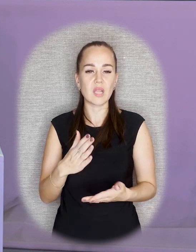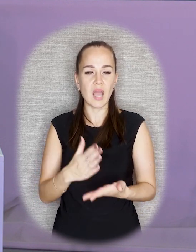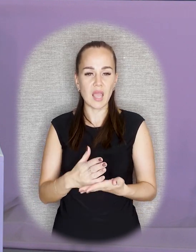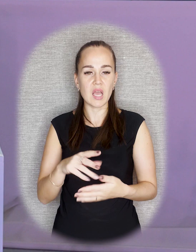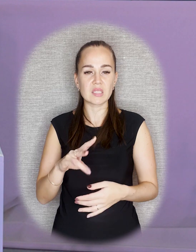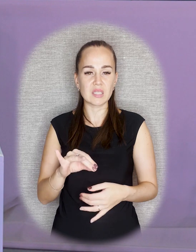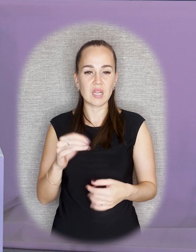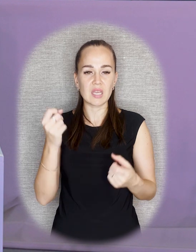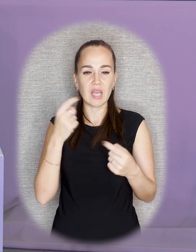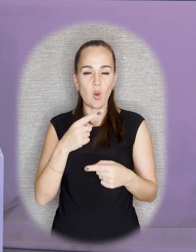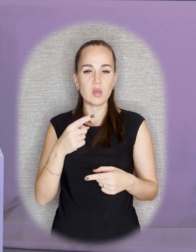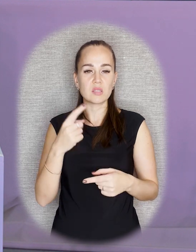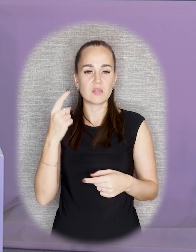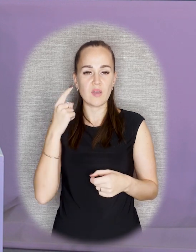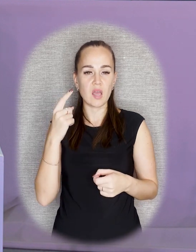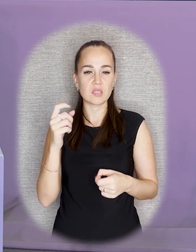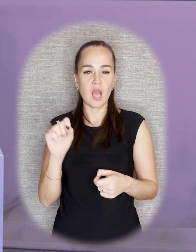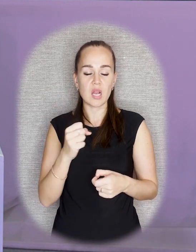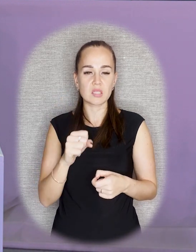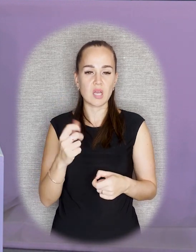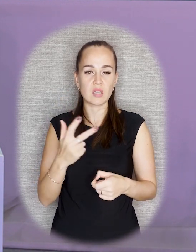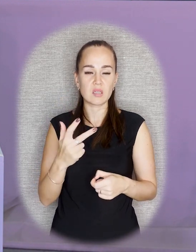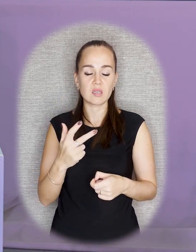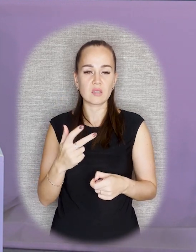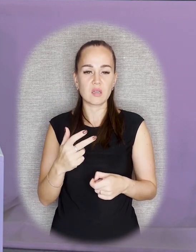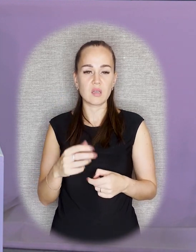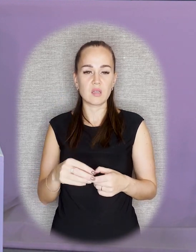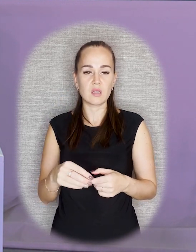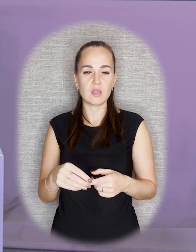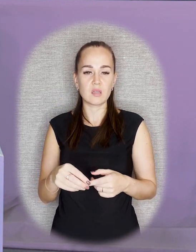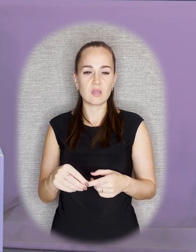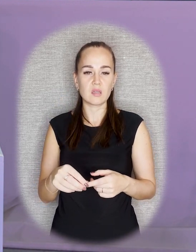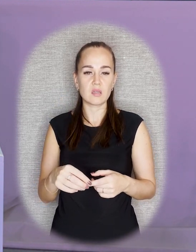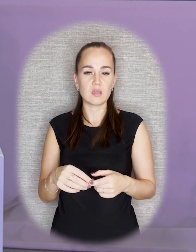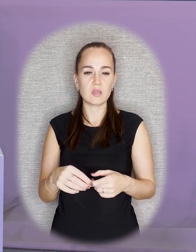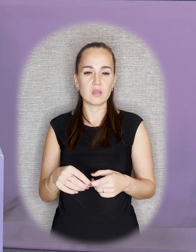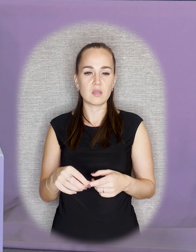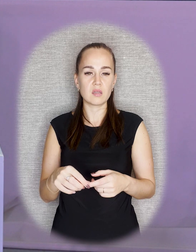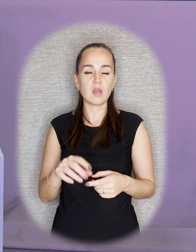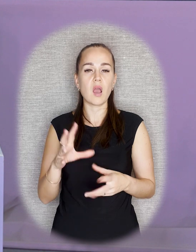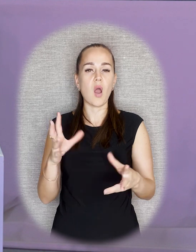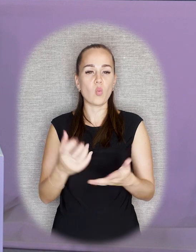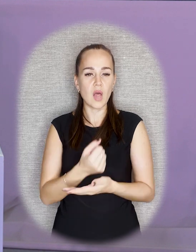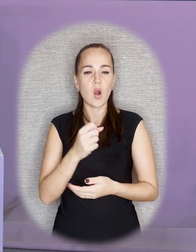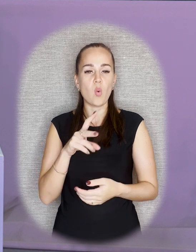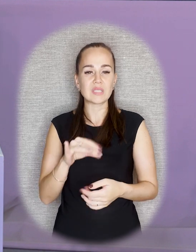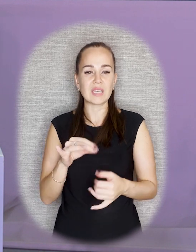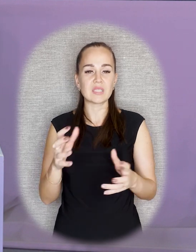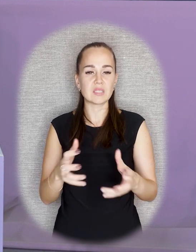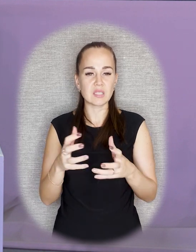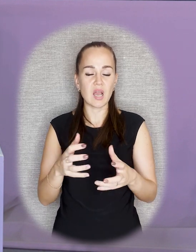Общеизвестный Александр III. Пьедесталы использовались, а памятники удалялись. Удалось ли сохранить